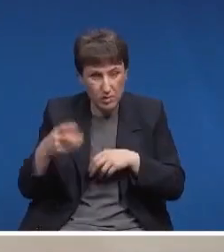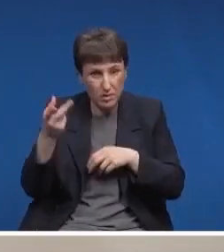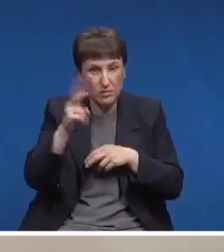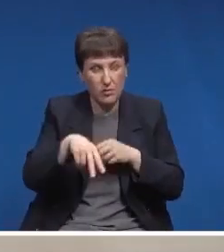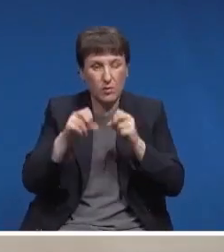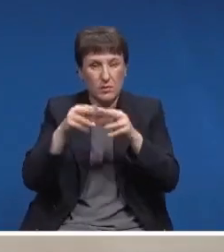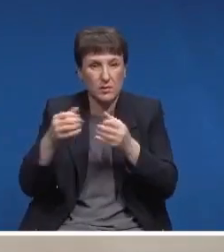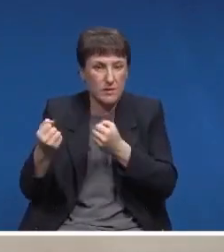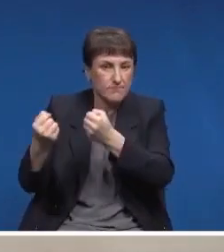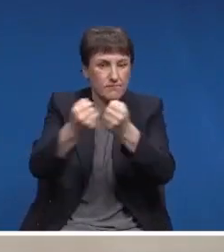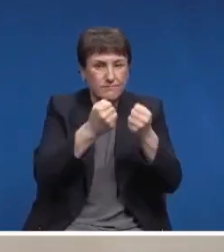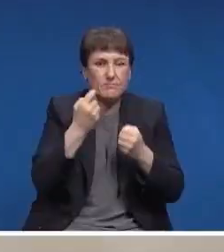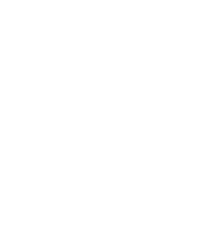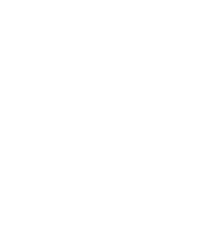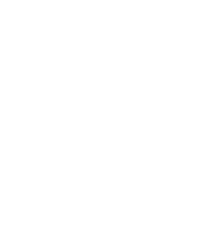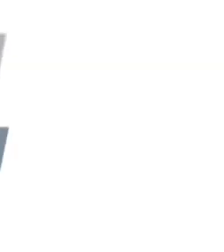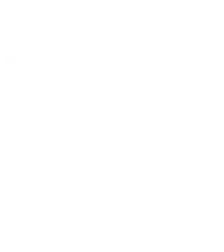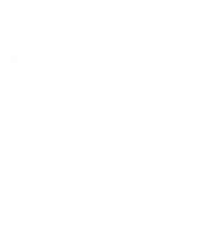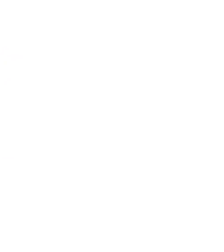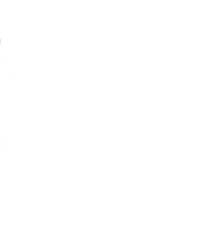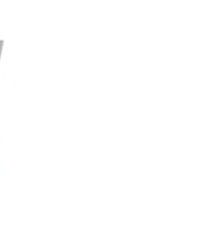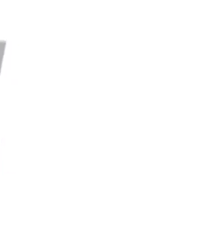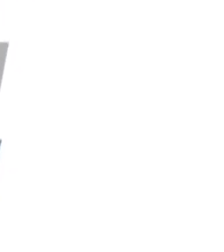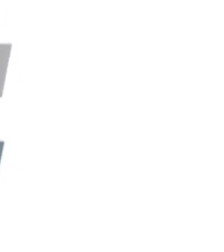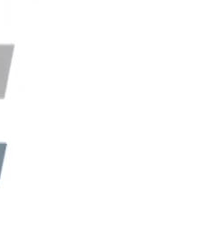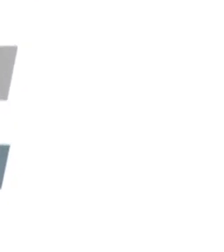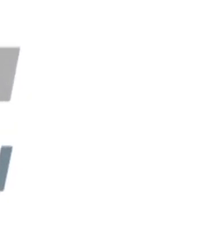мобильных стоматологических кабинетов. Редактор Корректор А.Егорова Корректор Корректор